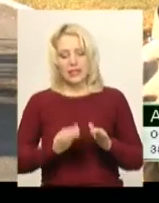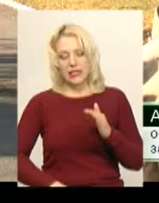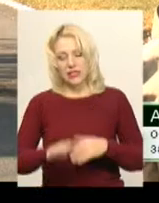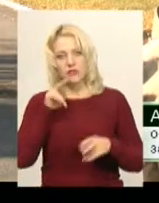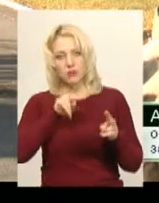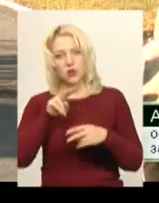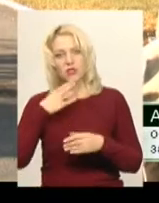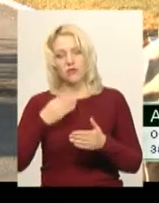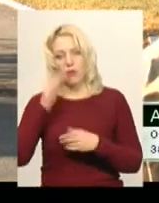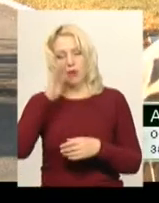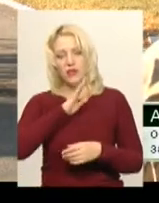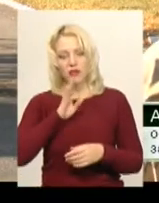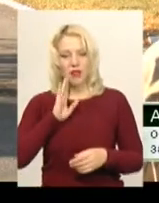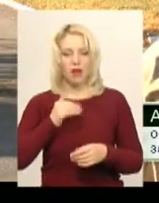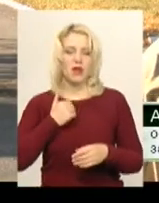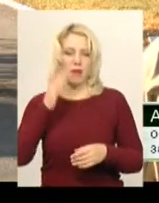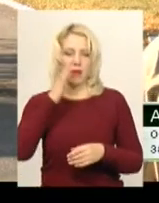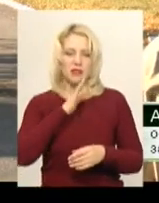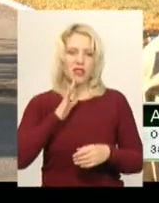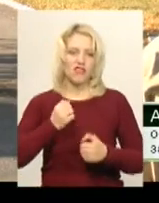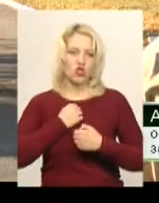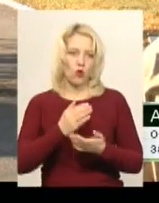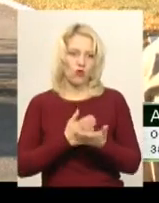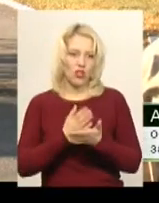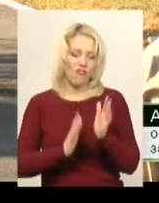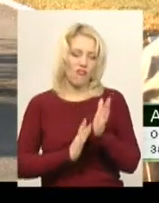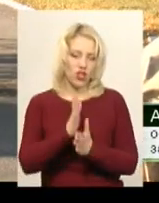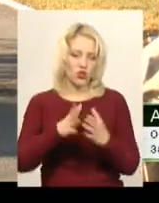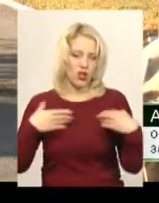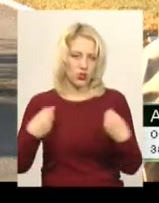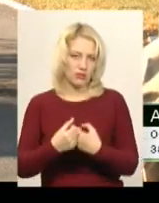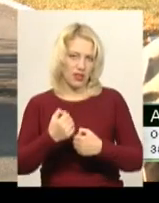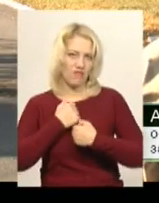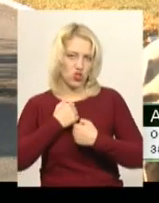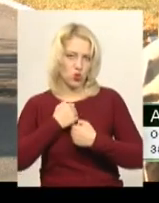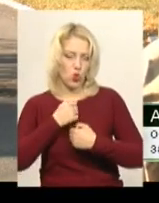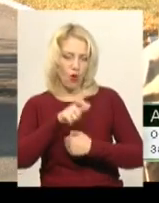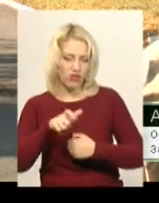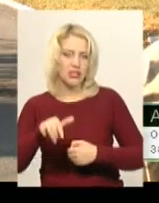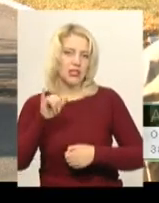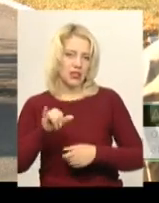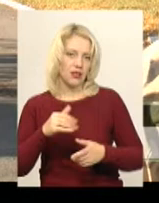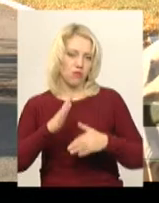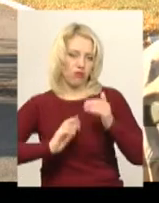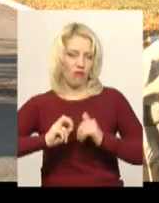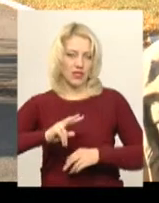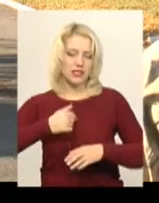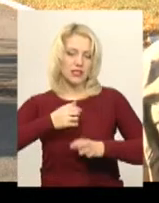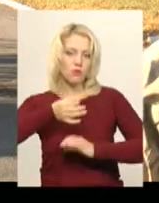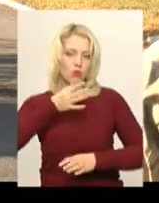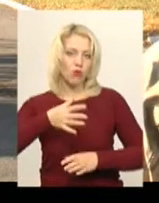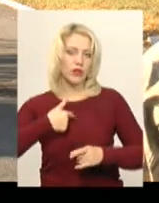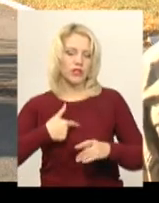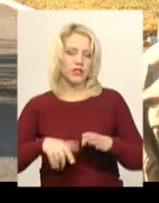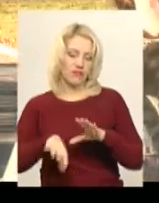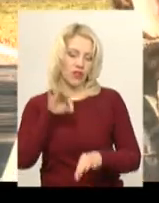батьками. У мене батьки військовослужбовці. Вирісла в сім'ї військових і професію сподобалася ця